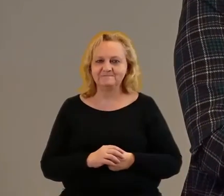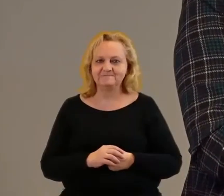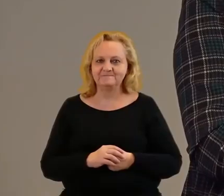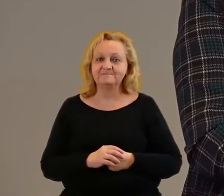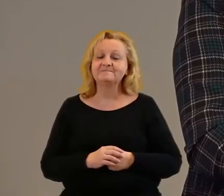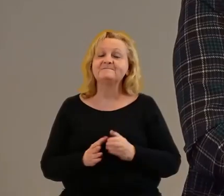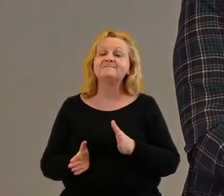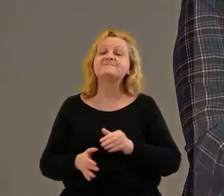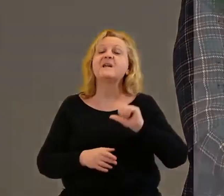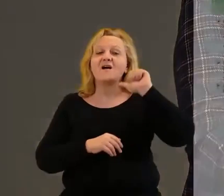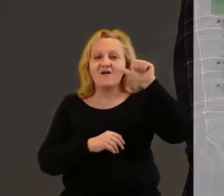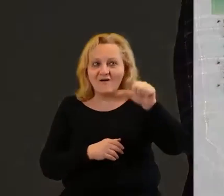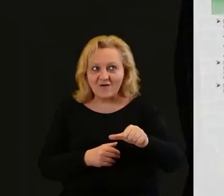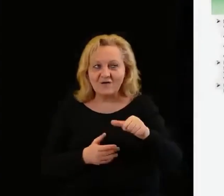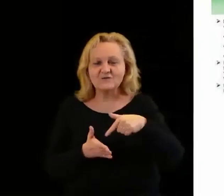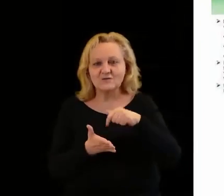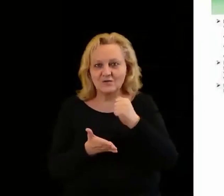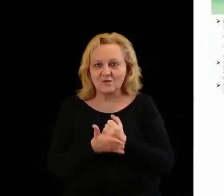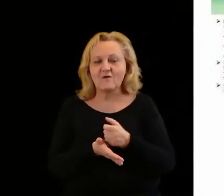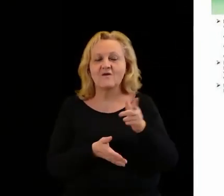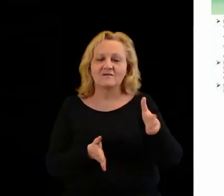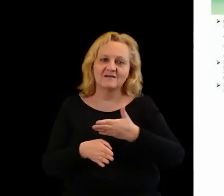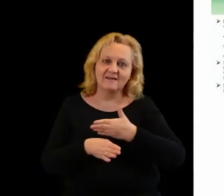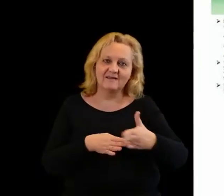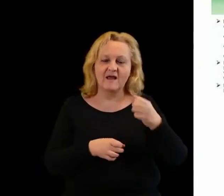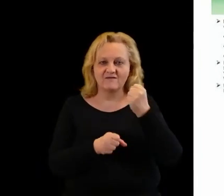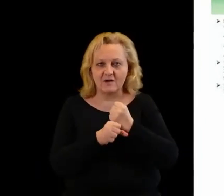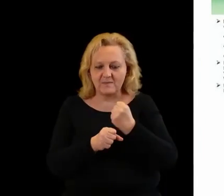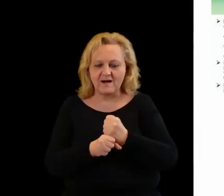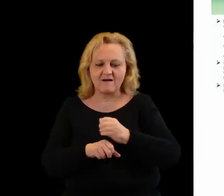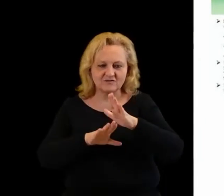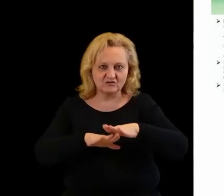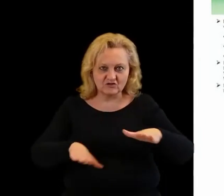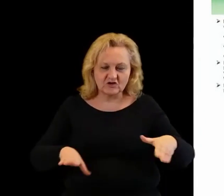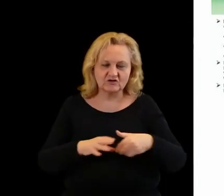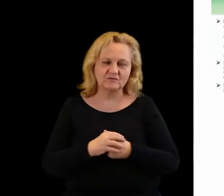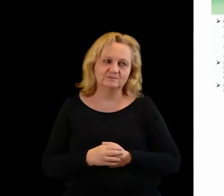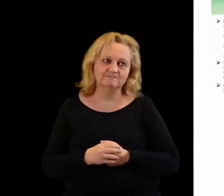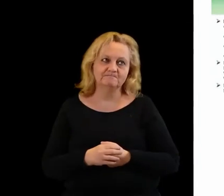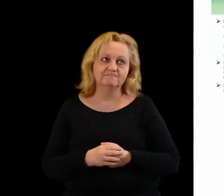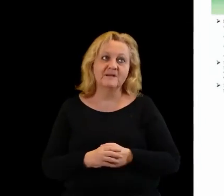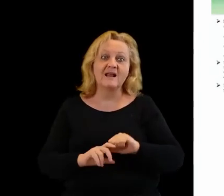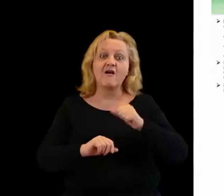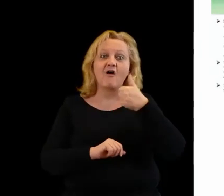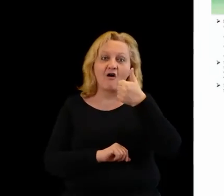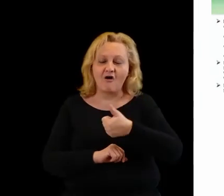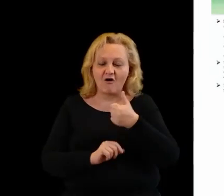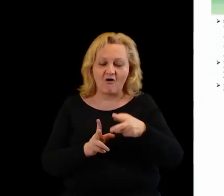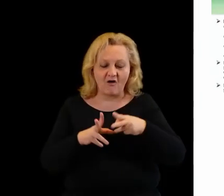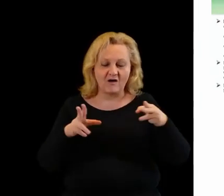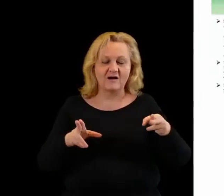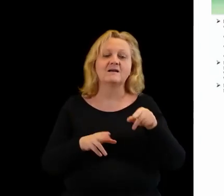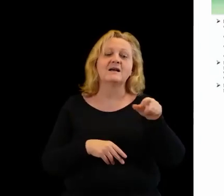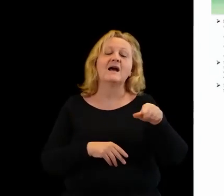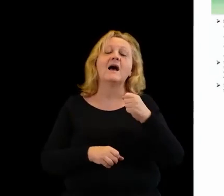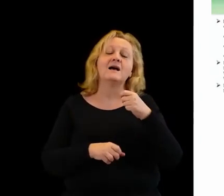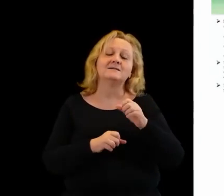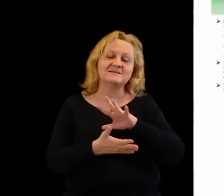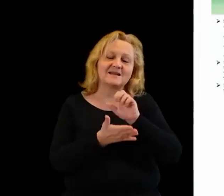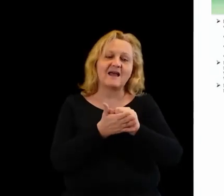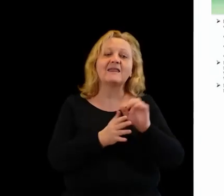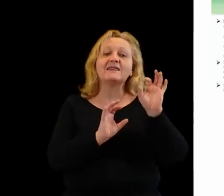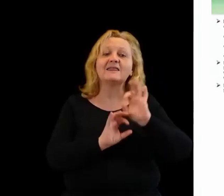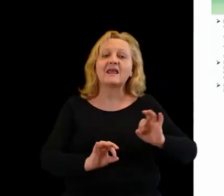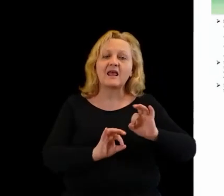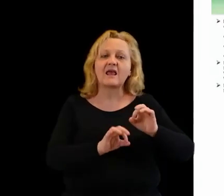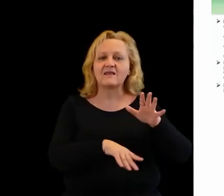Kolejny rok, no to właśnie kontynuacja pracy z dziećmi. Całoroczne zajęcia z dietetykiem w różnych szkołach